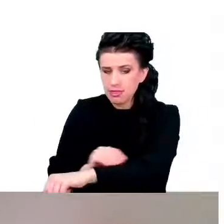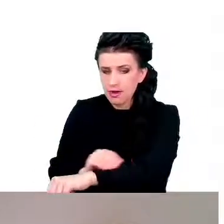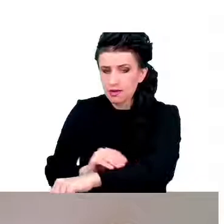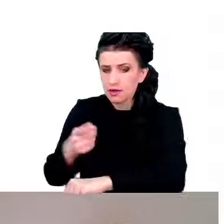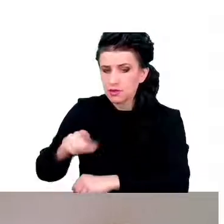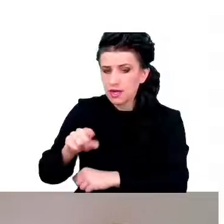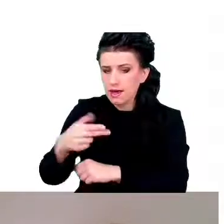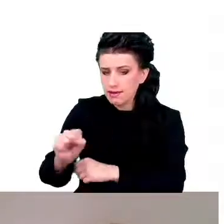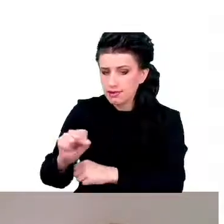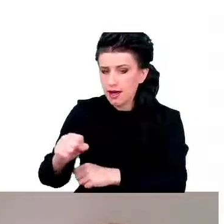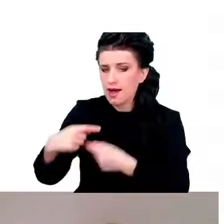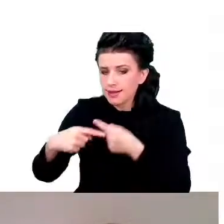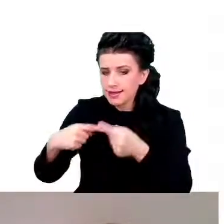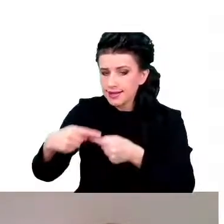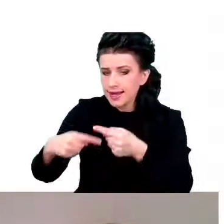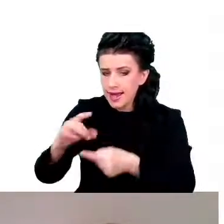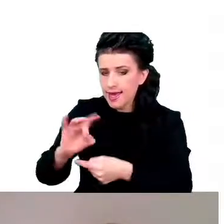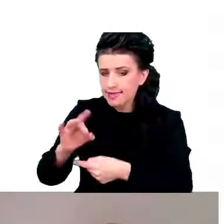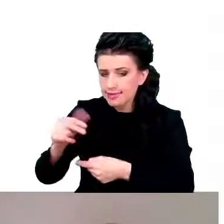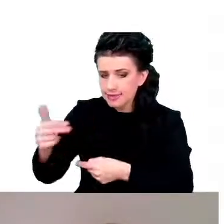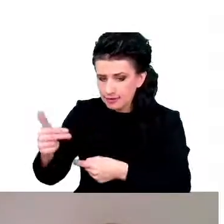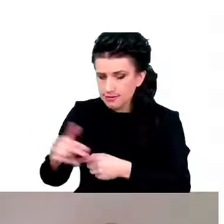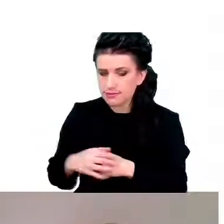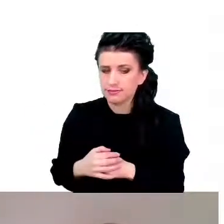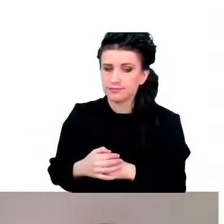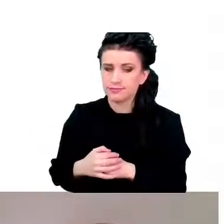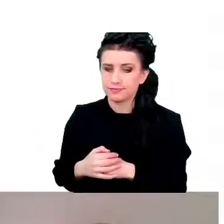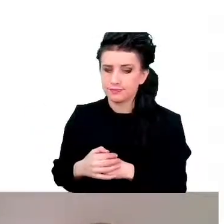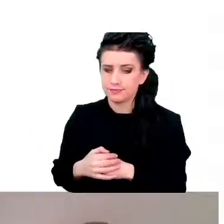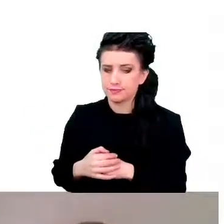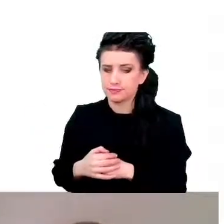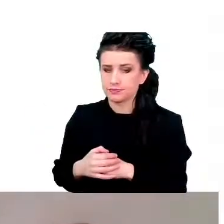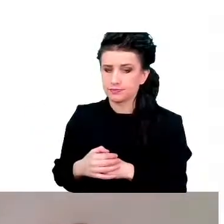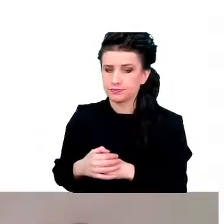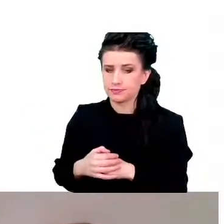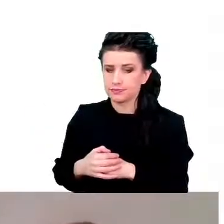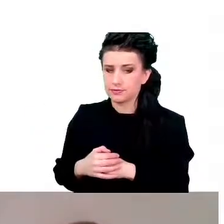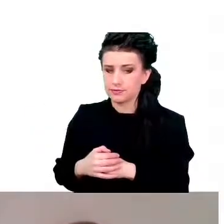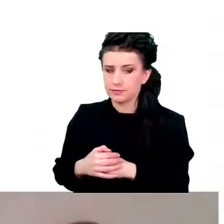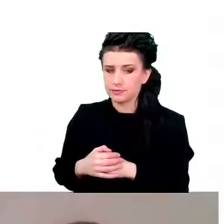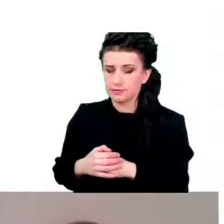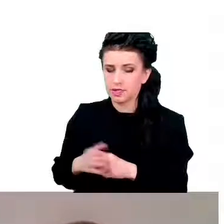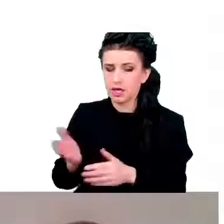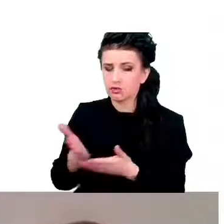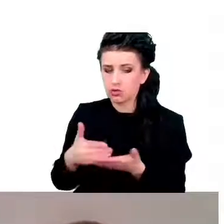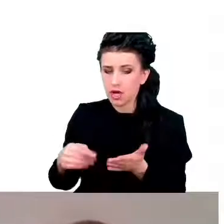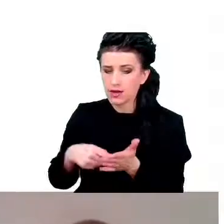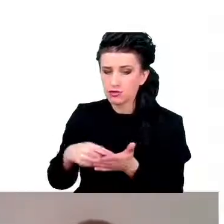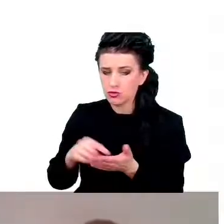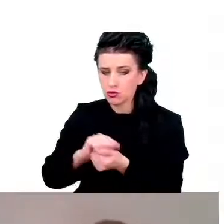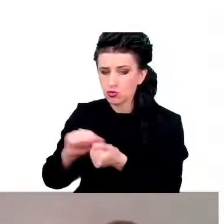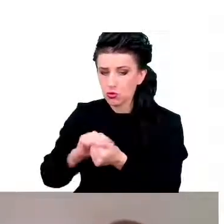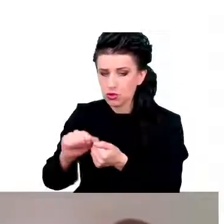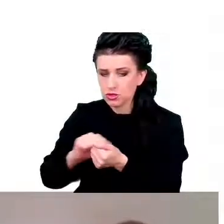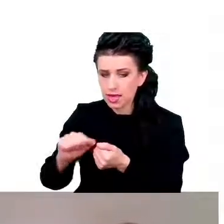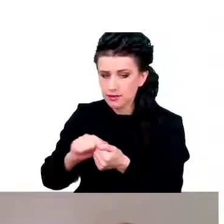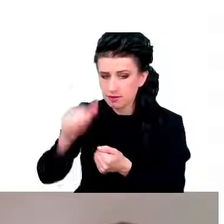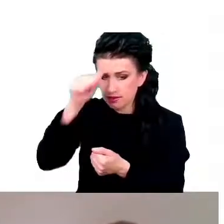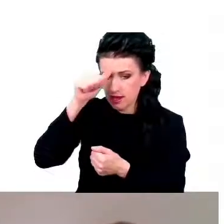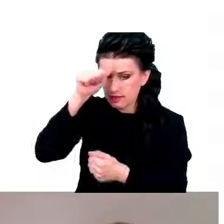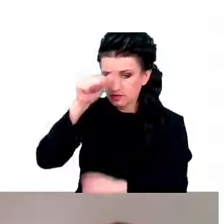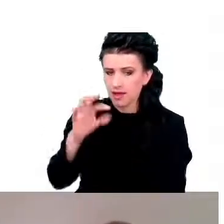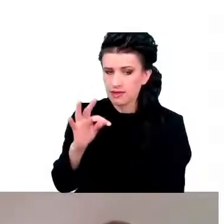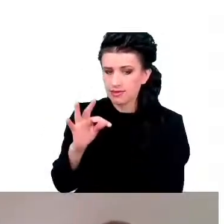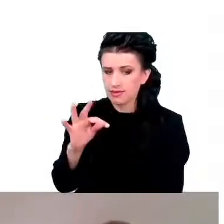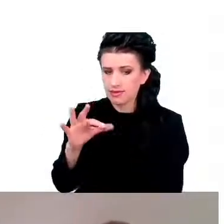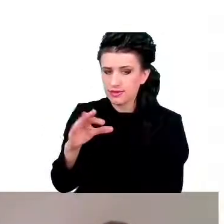szczególnie w obrębie elementów telomerowych, które,